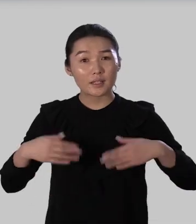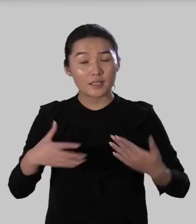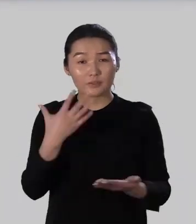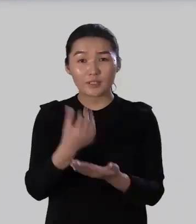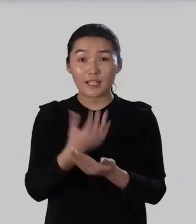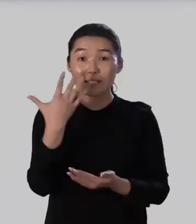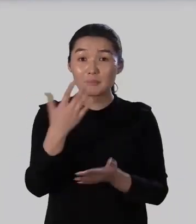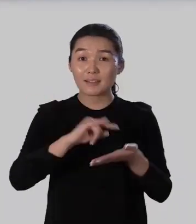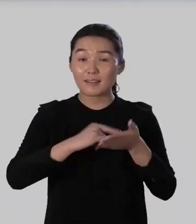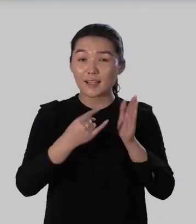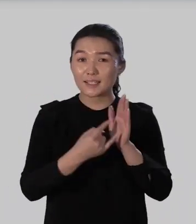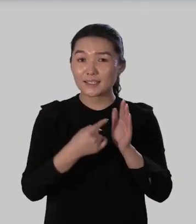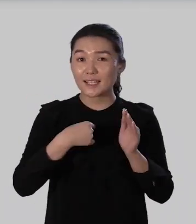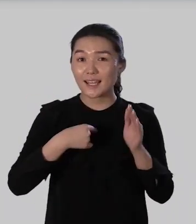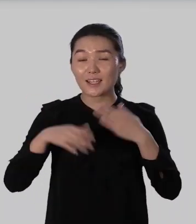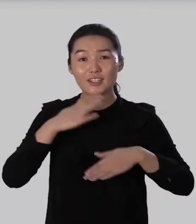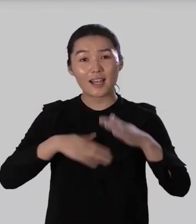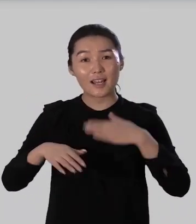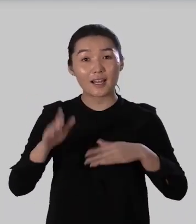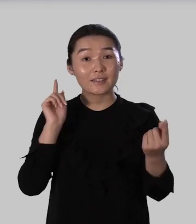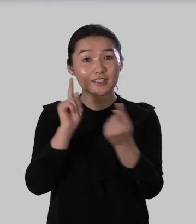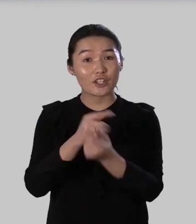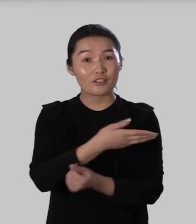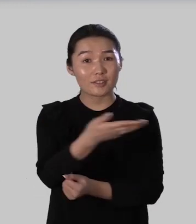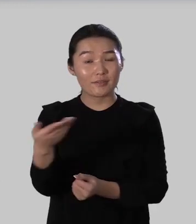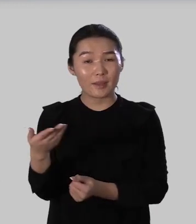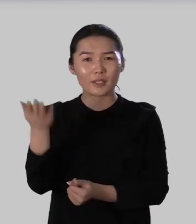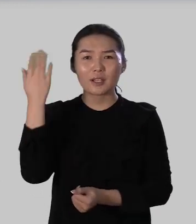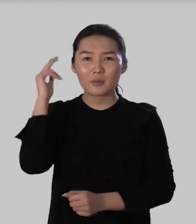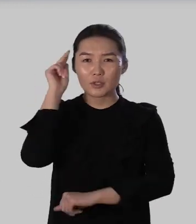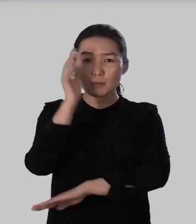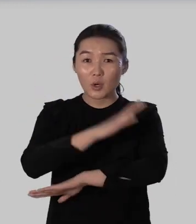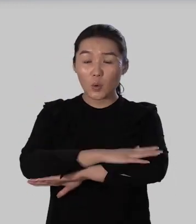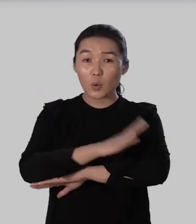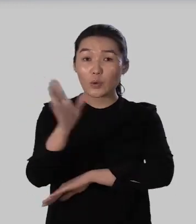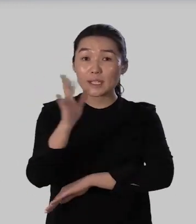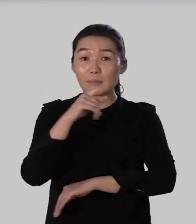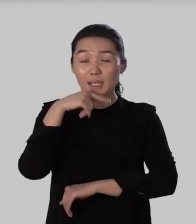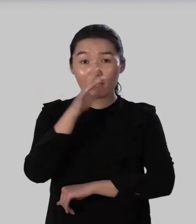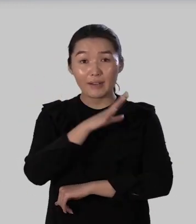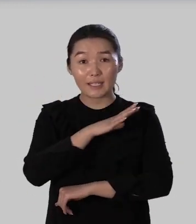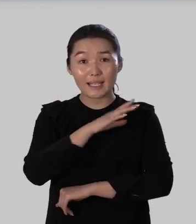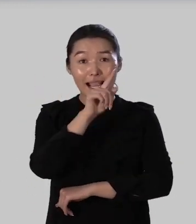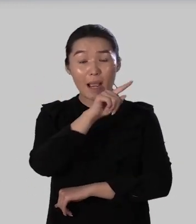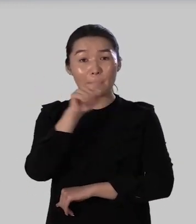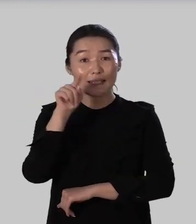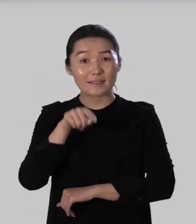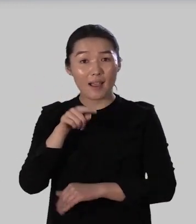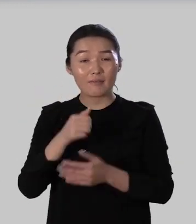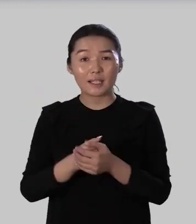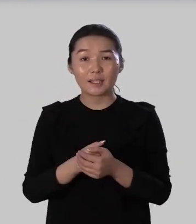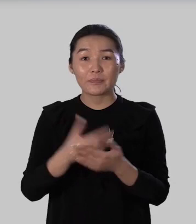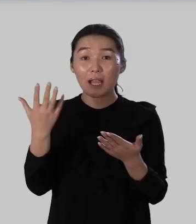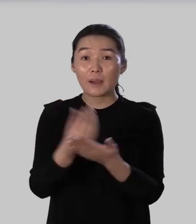здравствуйте дорогие пятиклассники я рада новой встрече с вами на прошлом уроке мы говорили о приставках